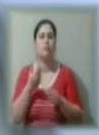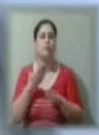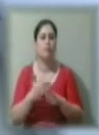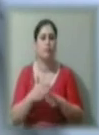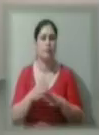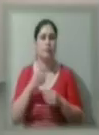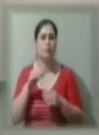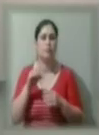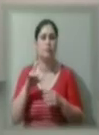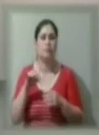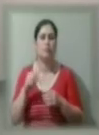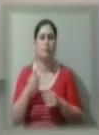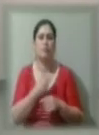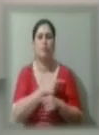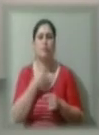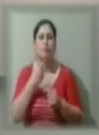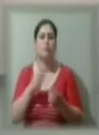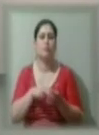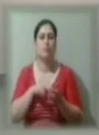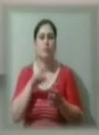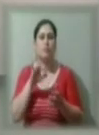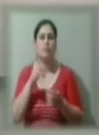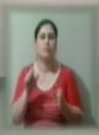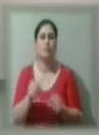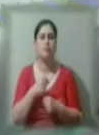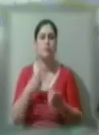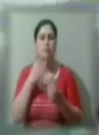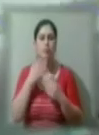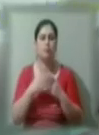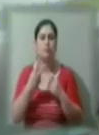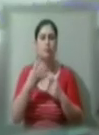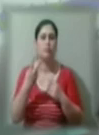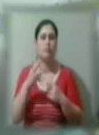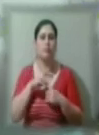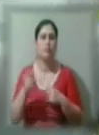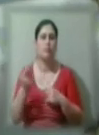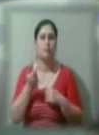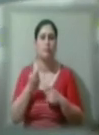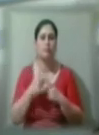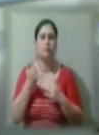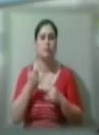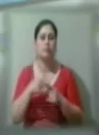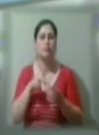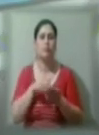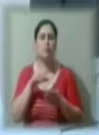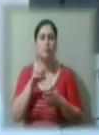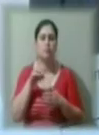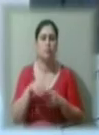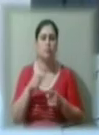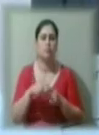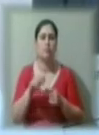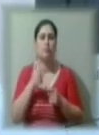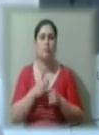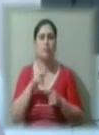лікарка. Вартість лінійного прискорювачу близько 42 мільйонів гривень. Зараз він проходить тестування, розказав інженер-градіолог